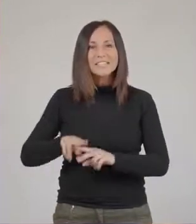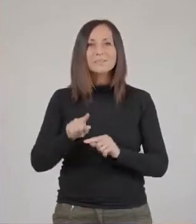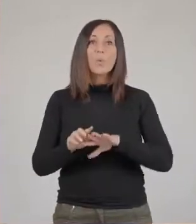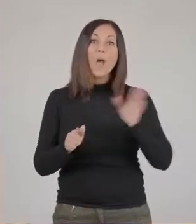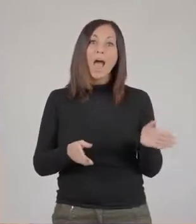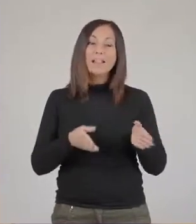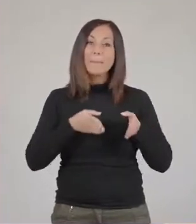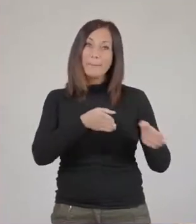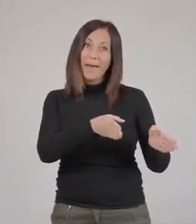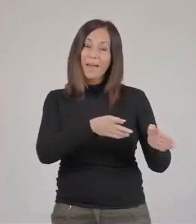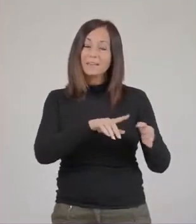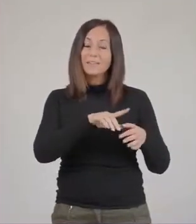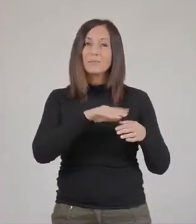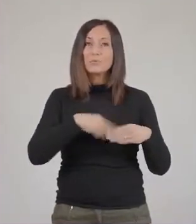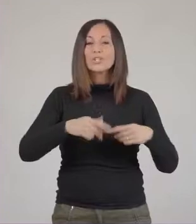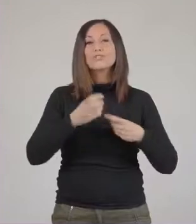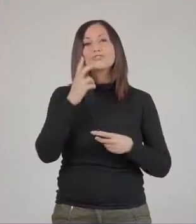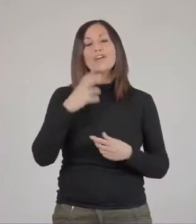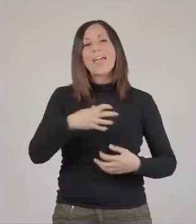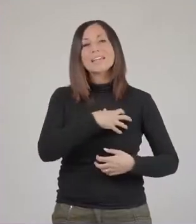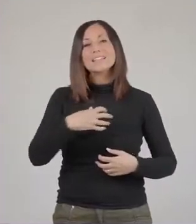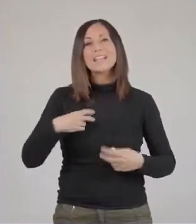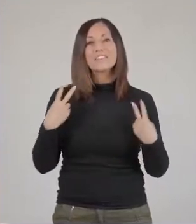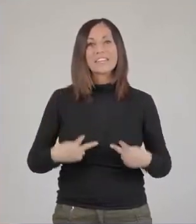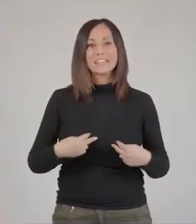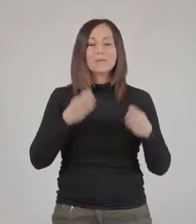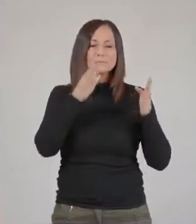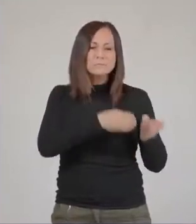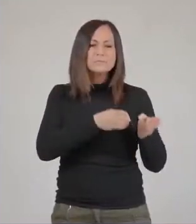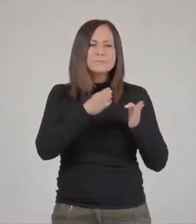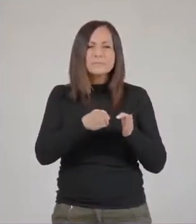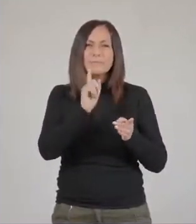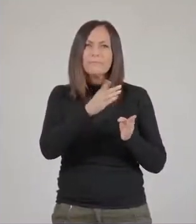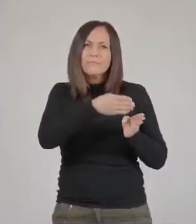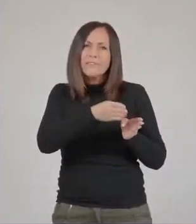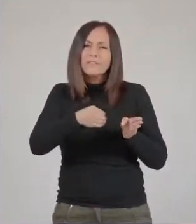L'altra parte del museo rappresenta le scienze della vita, divise per ecosistemi.